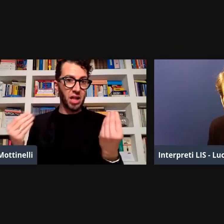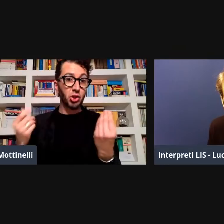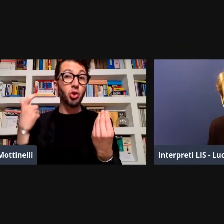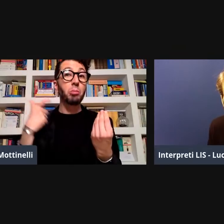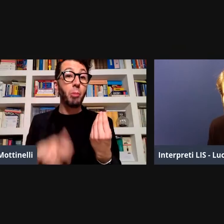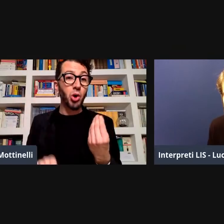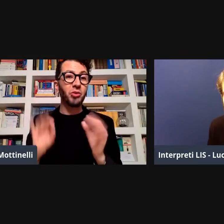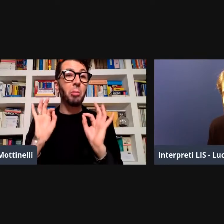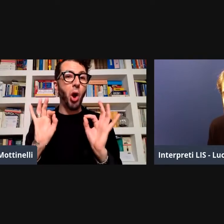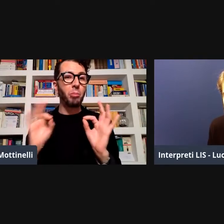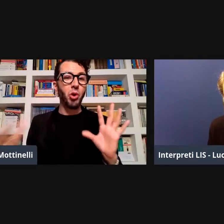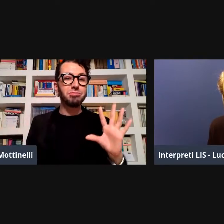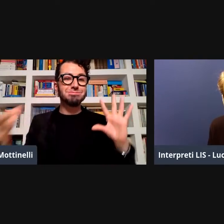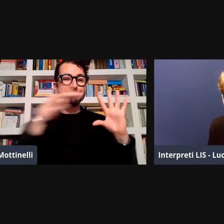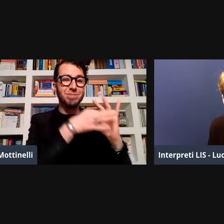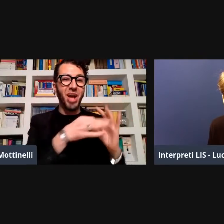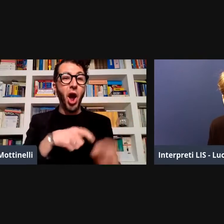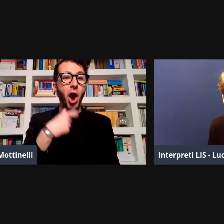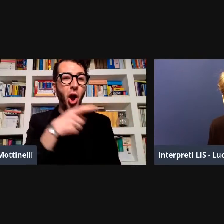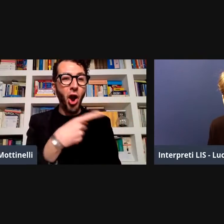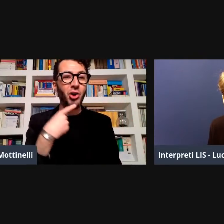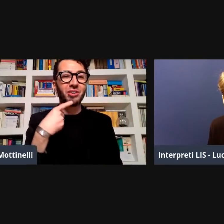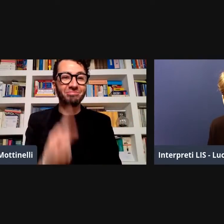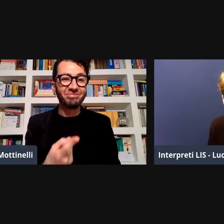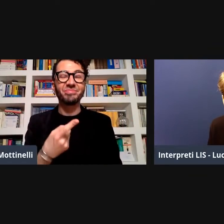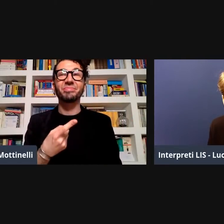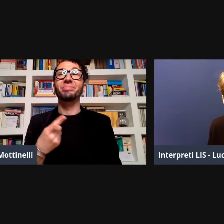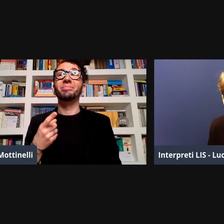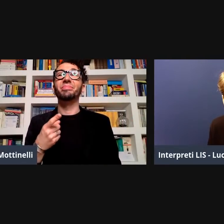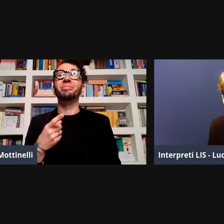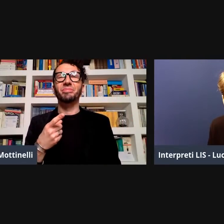è molto amato perché